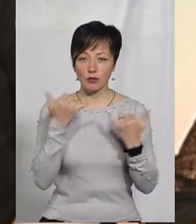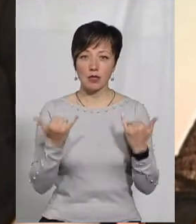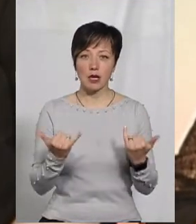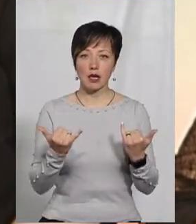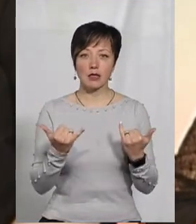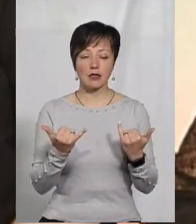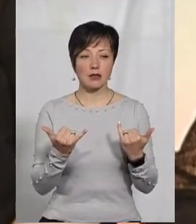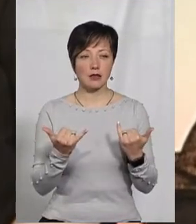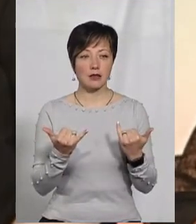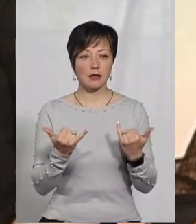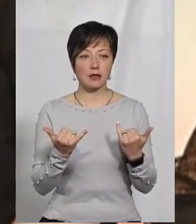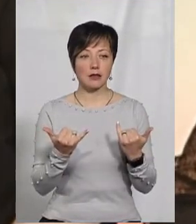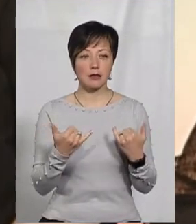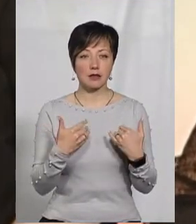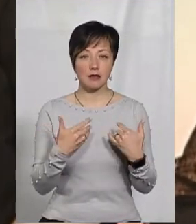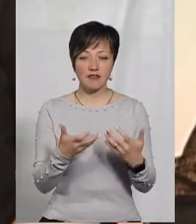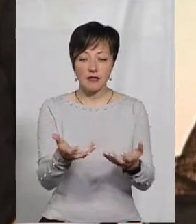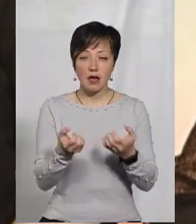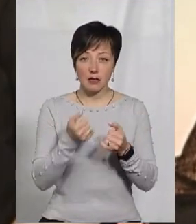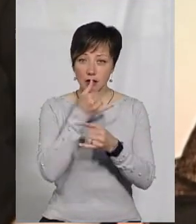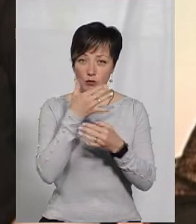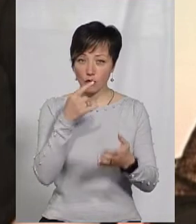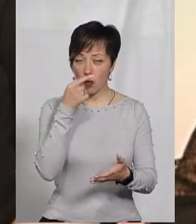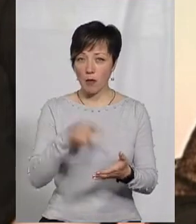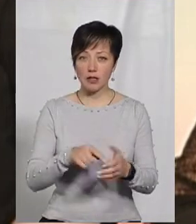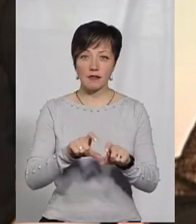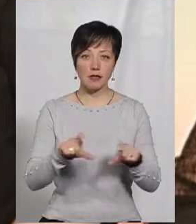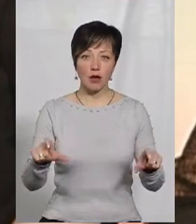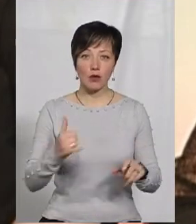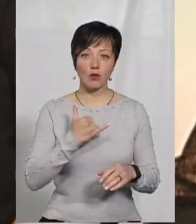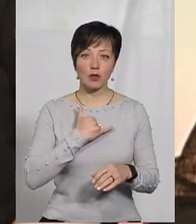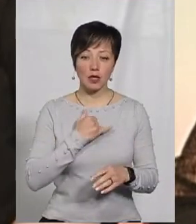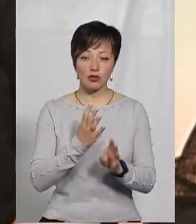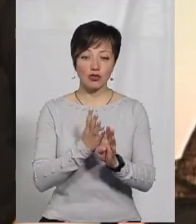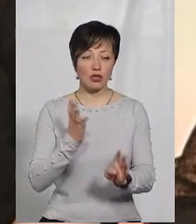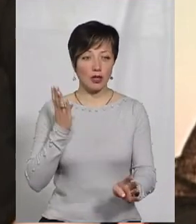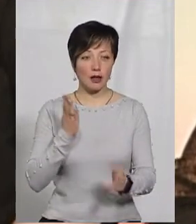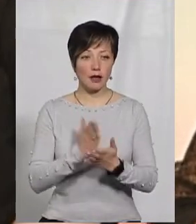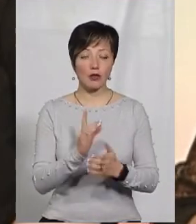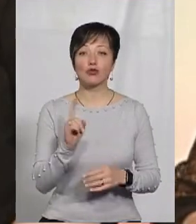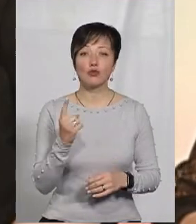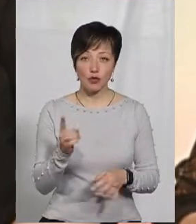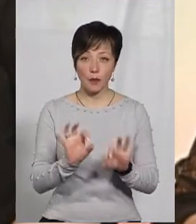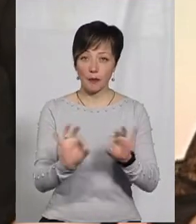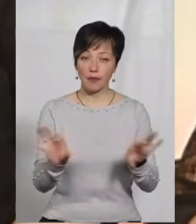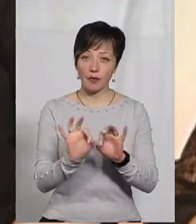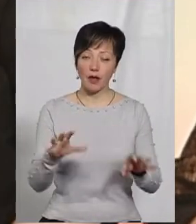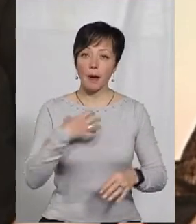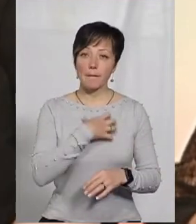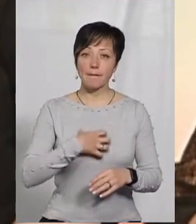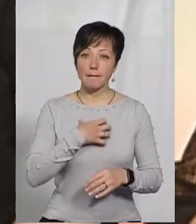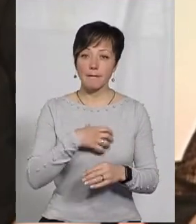наразі взяти. І взагалі, для того, щоб попасти в заклад, в нас стоїть певна черга. Чому? Тому що